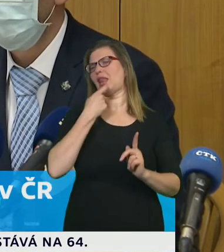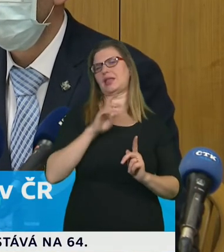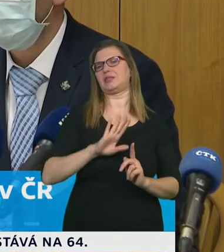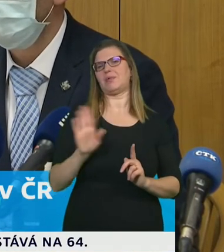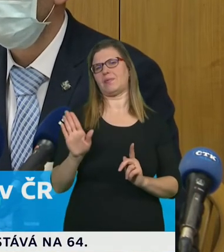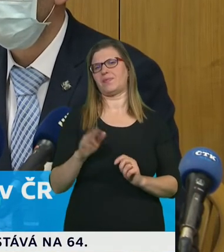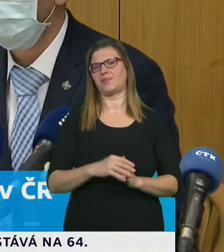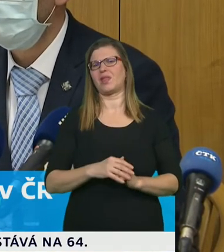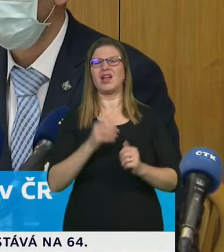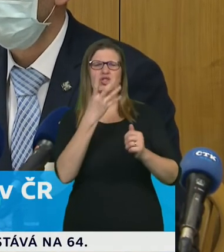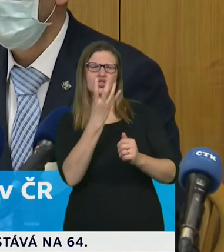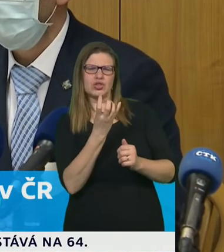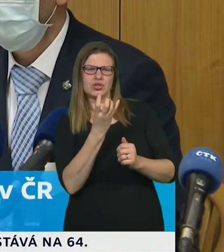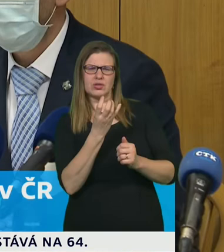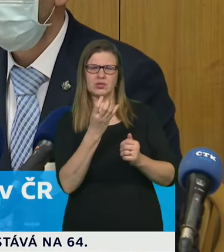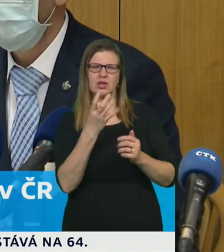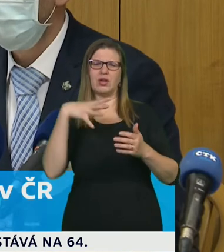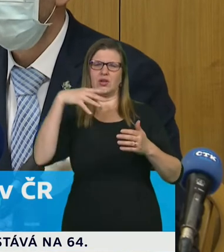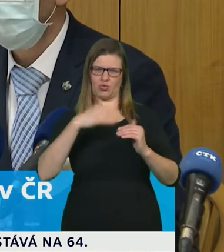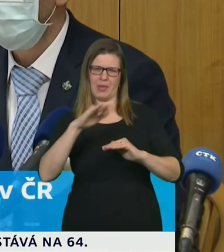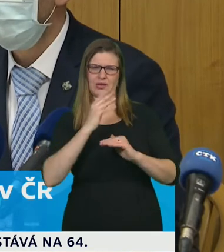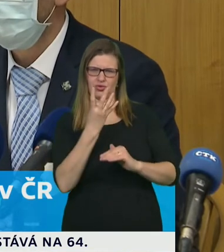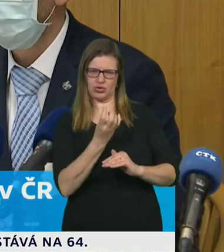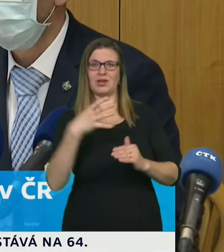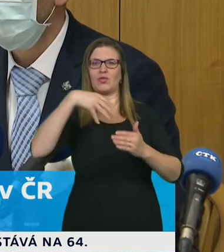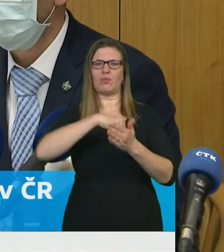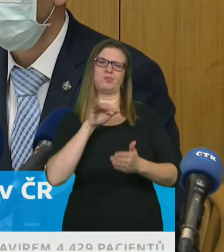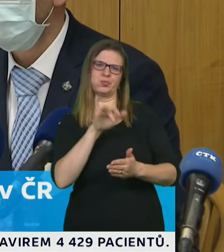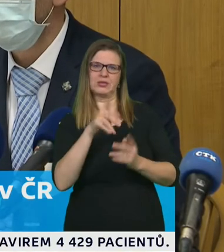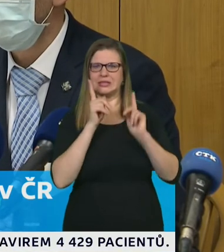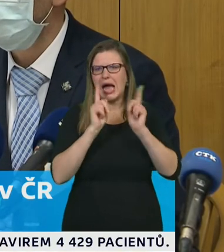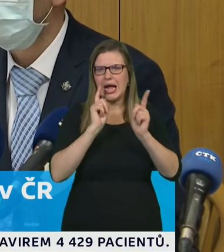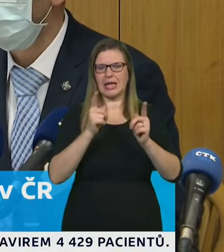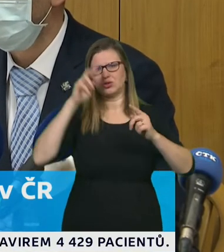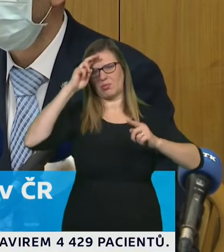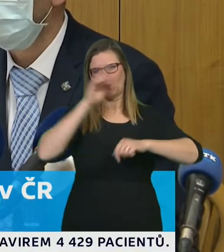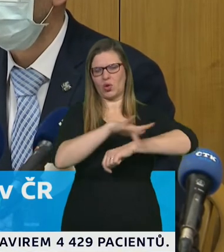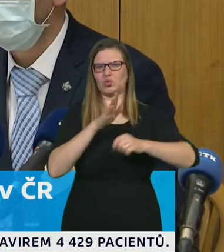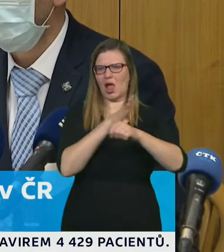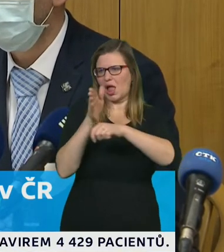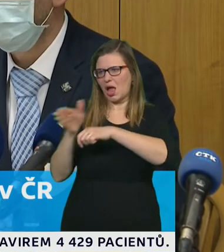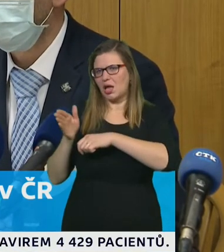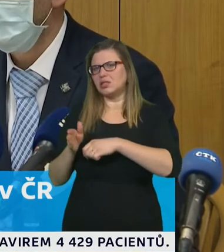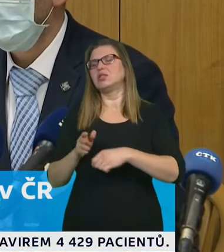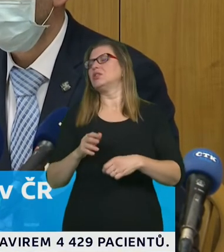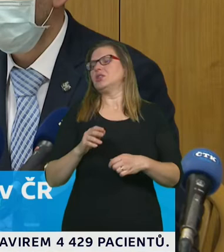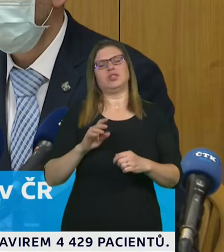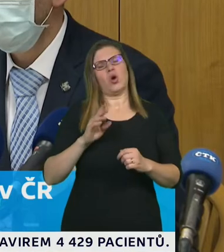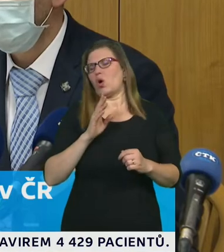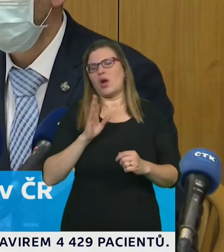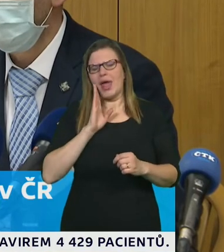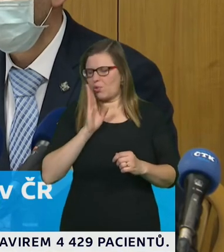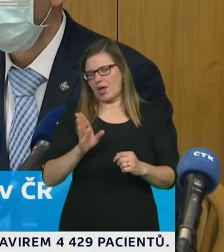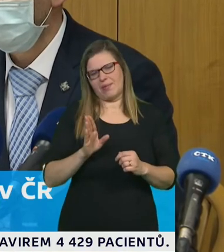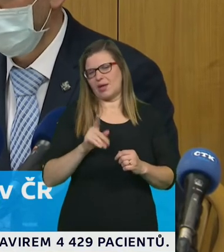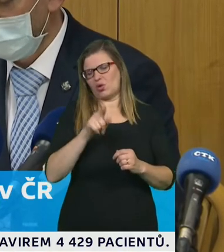pravidelné testování nově příchozích pravidelné testování zaměstnanců a testování všech návštěv budou tyto